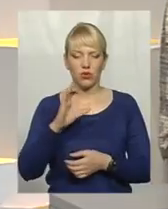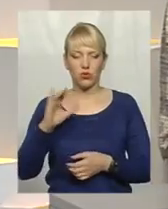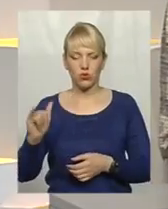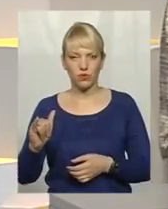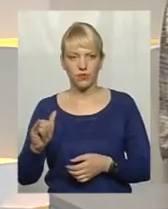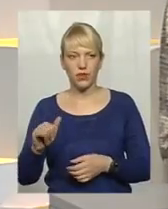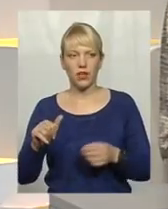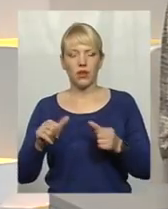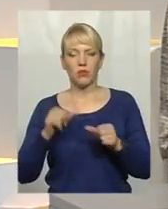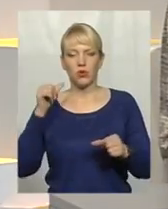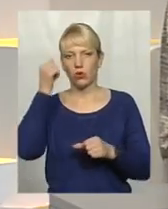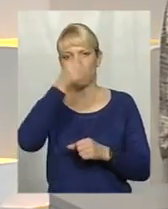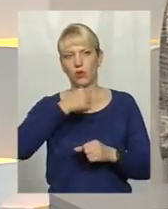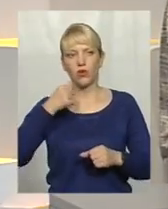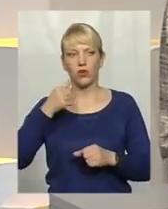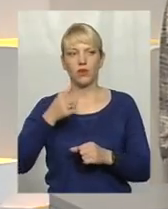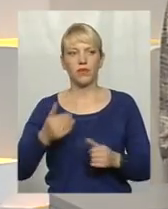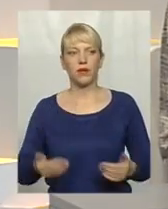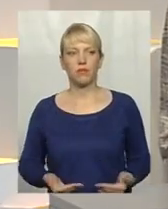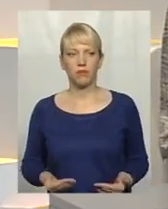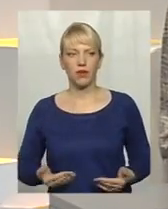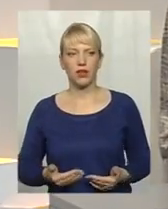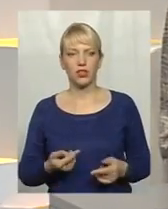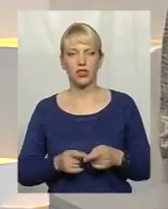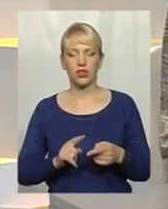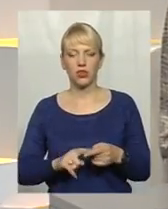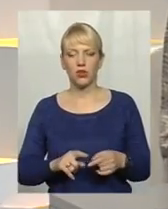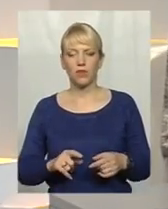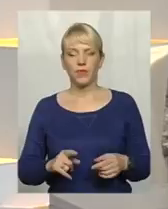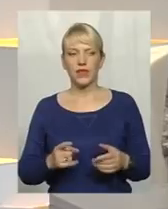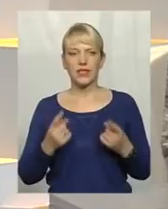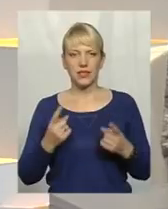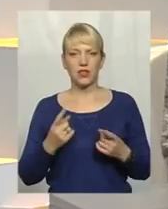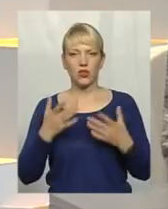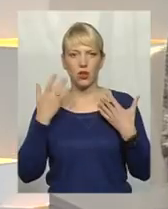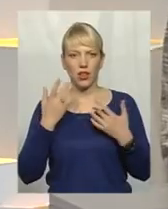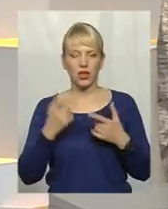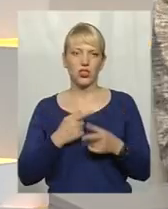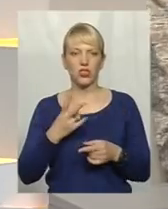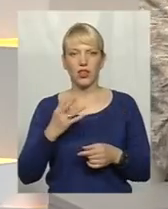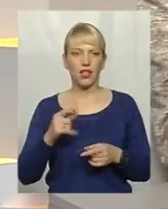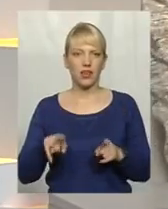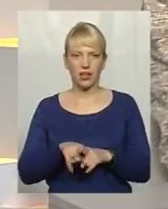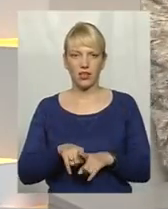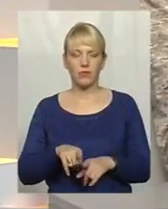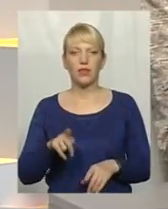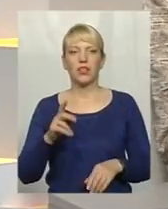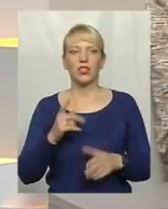минулого року пережили його значно легше. Чи не правда? Чи якщо людина вже